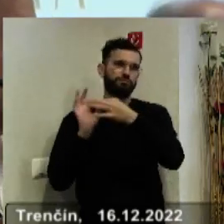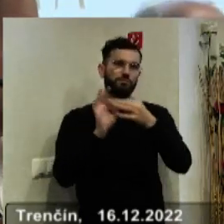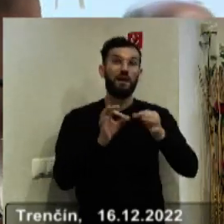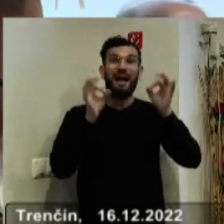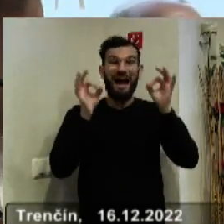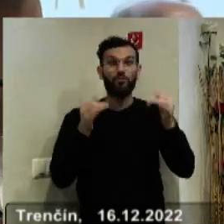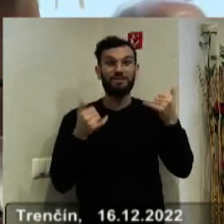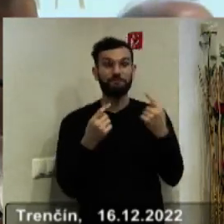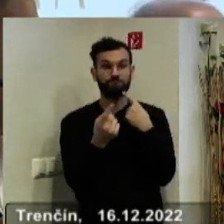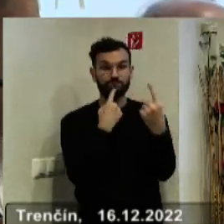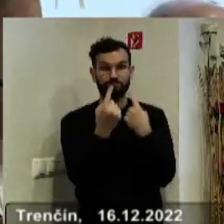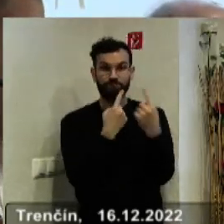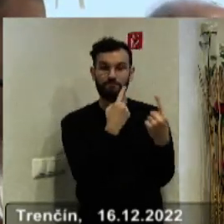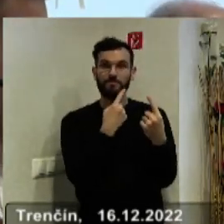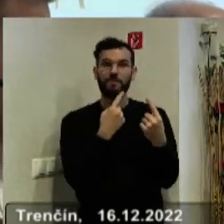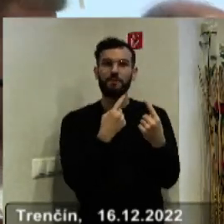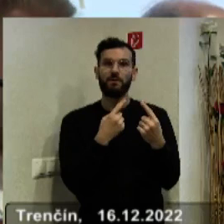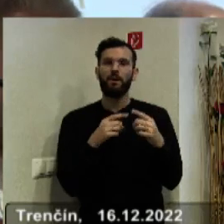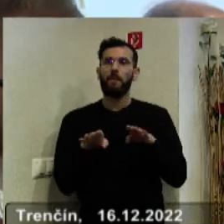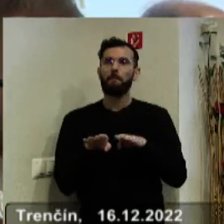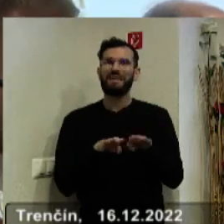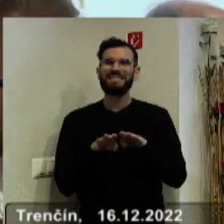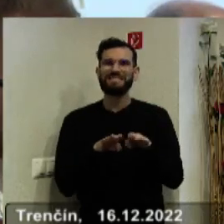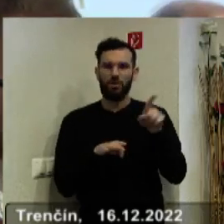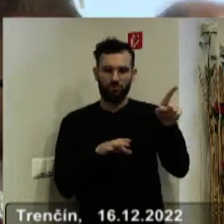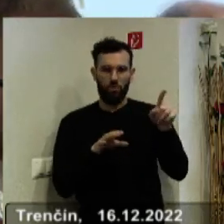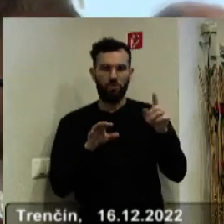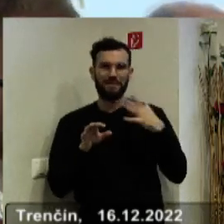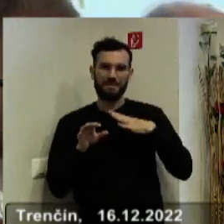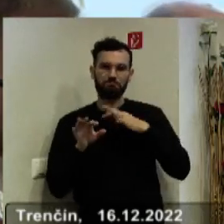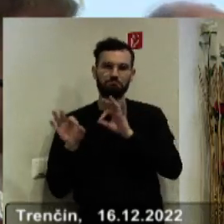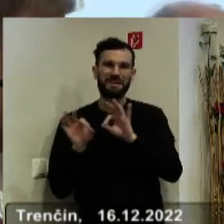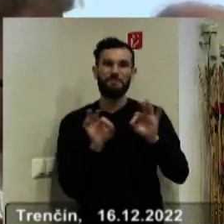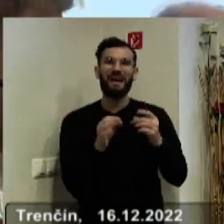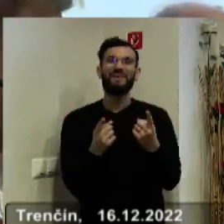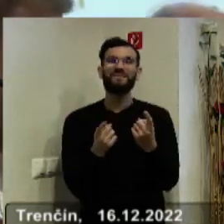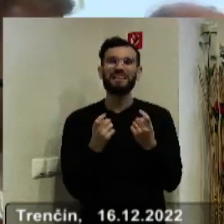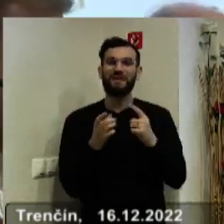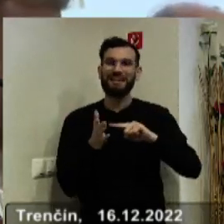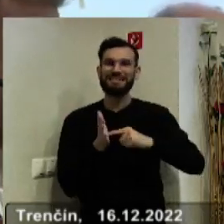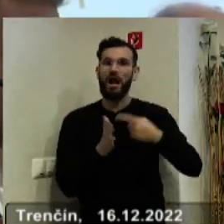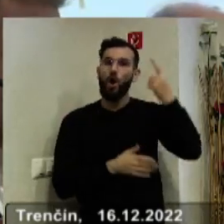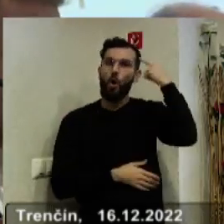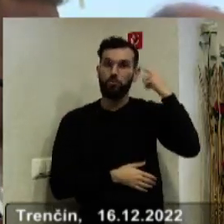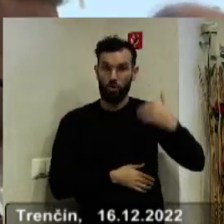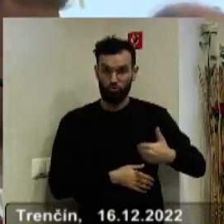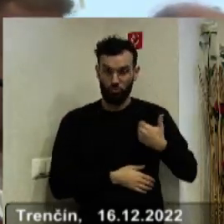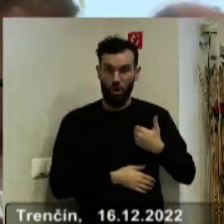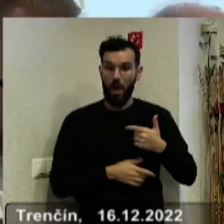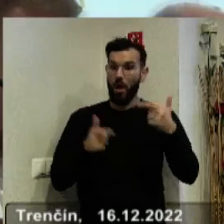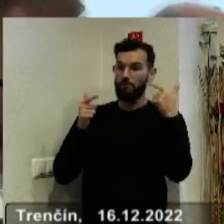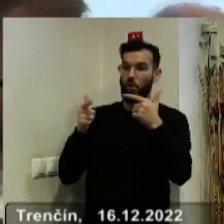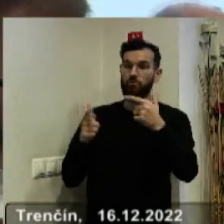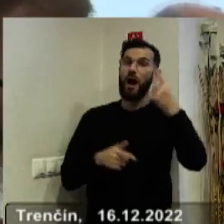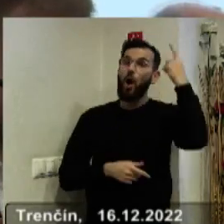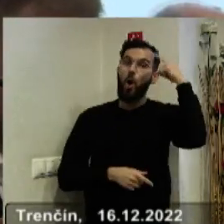Aktuálne konzultujeme s ministerstvom pripravu výzvy pre spredné odborné školy na podporu odborného